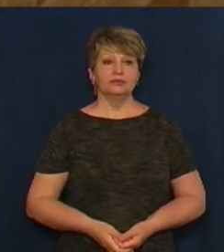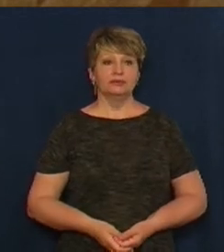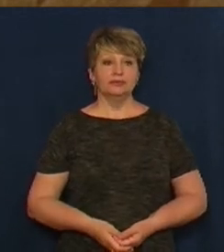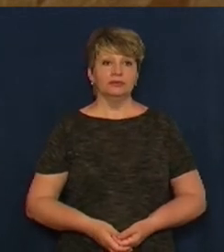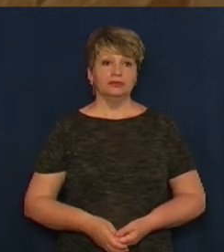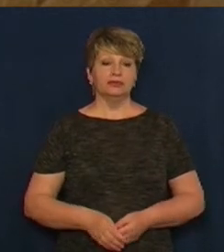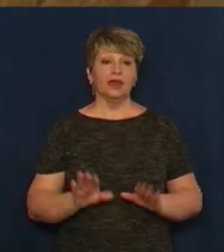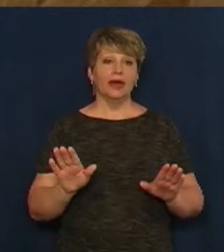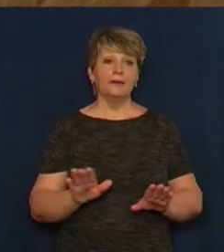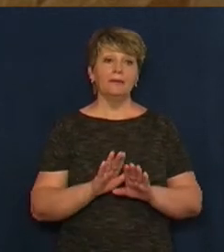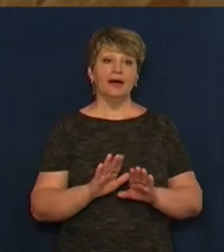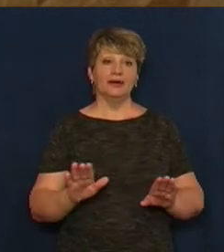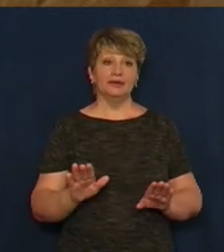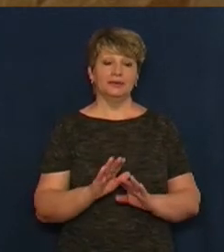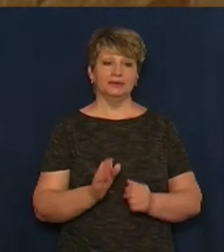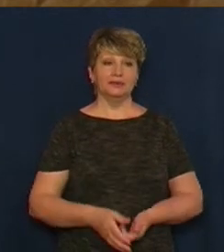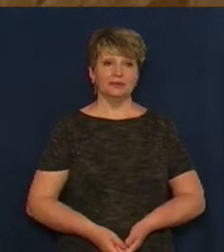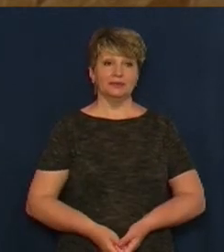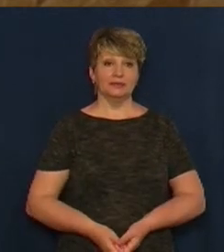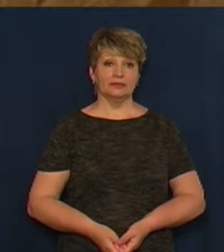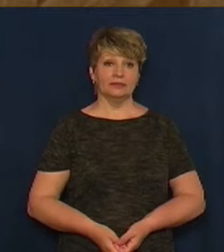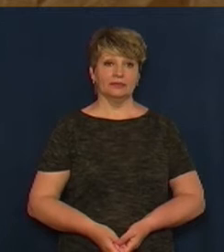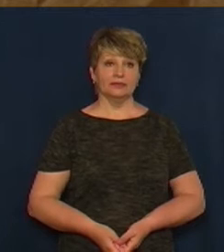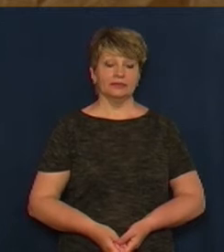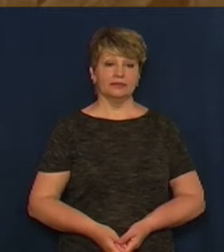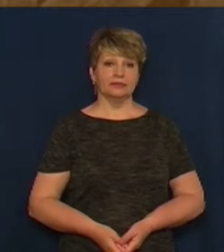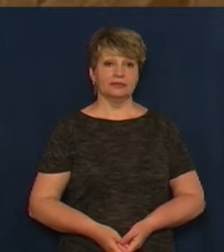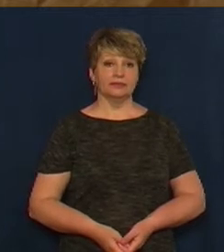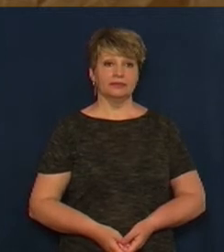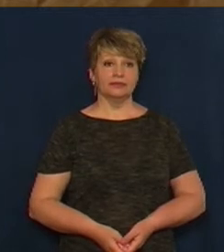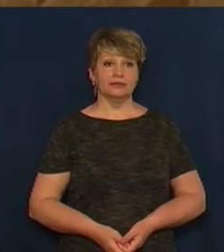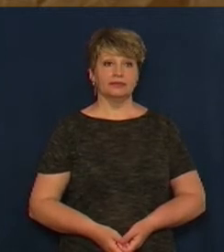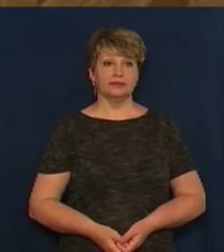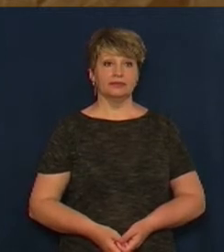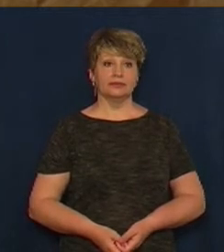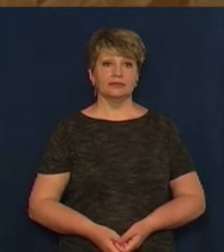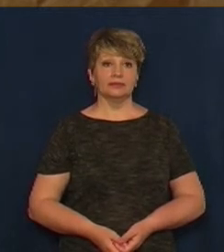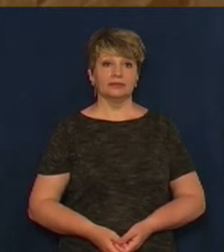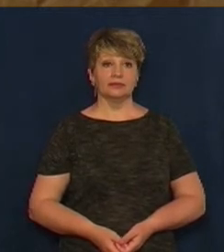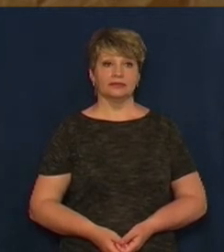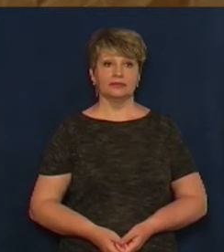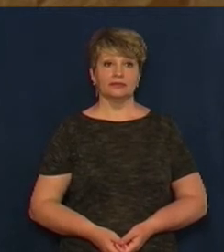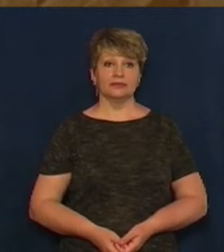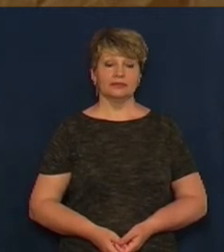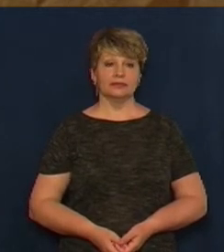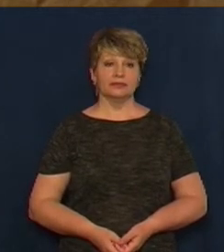коли заспіваєм, невільничим тангом в тюрму нагадаєм.